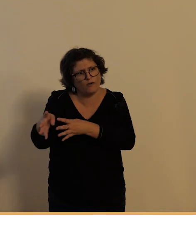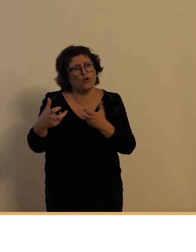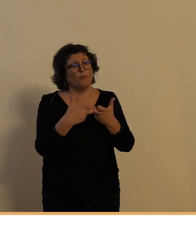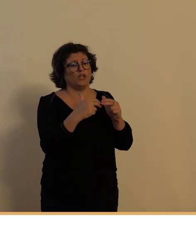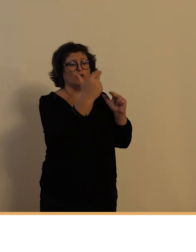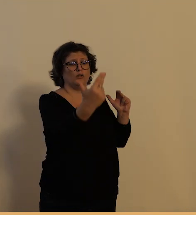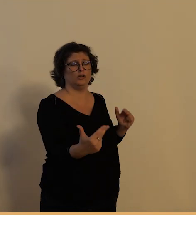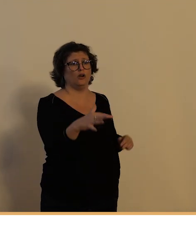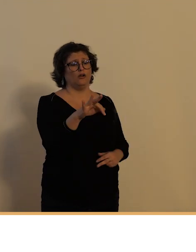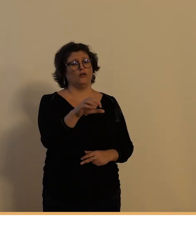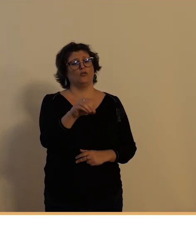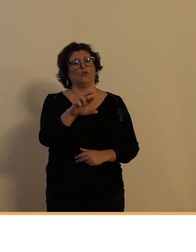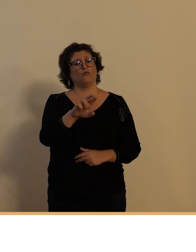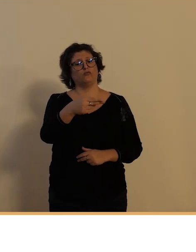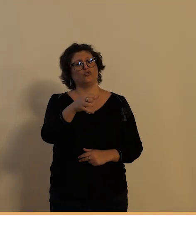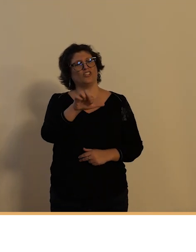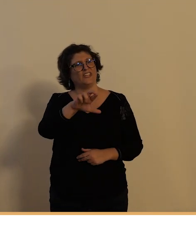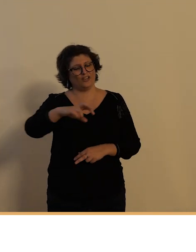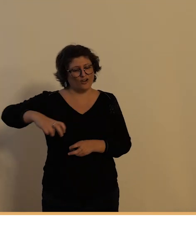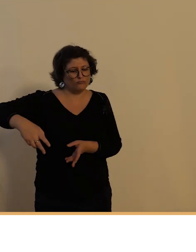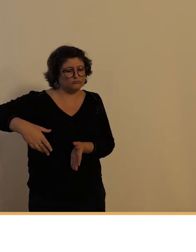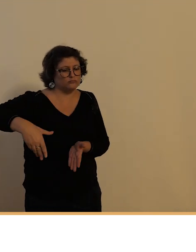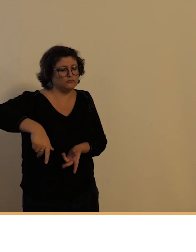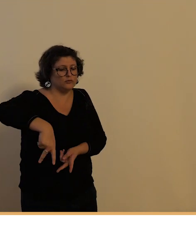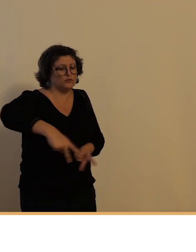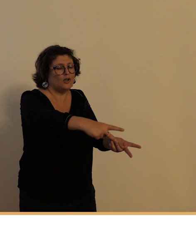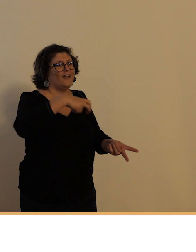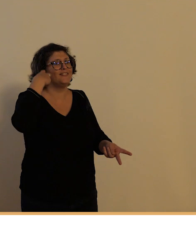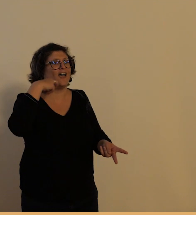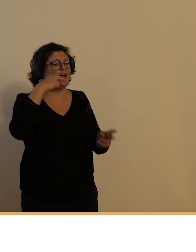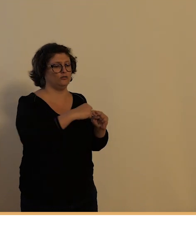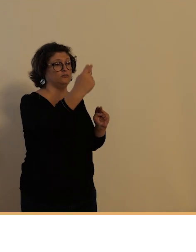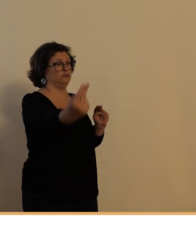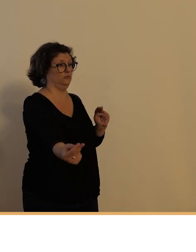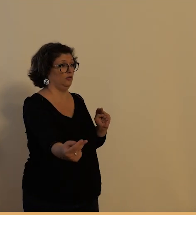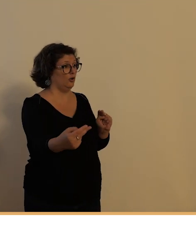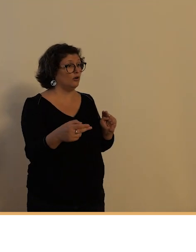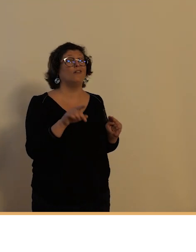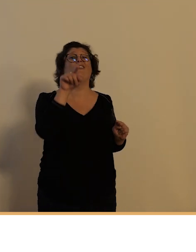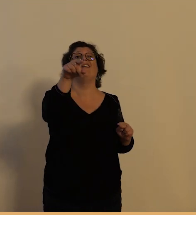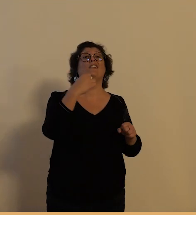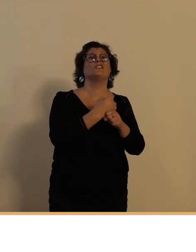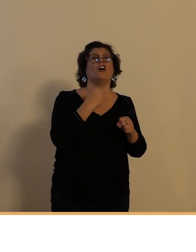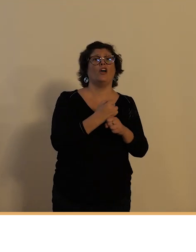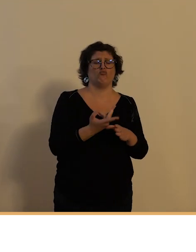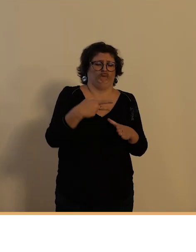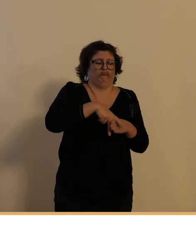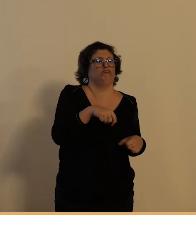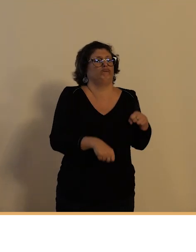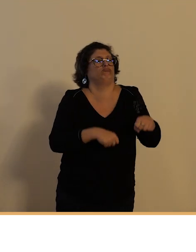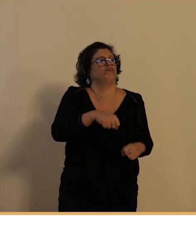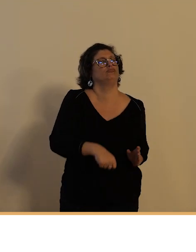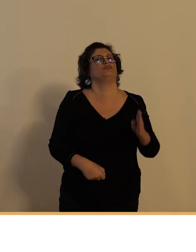des voies ferrées pour se rendre au travail et enfin nous terminons cette sélection de